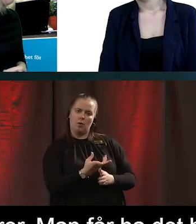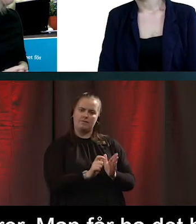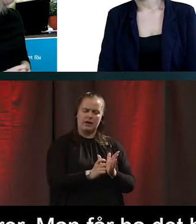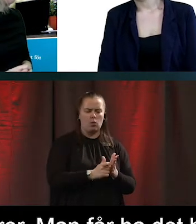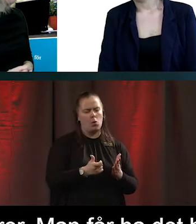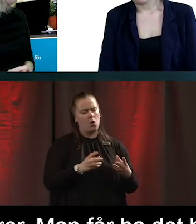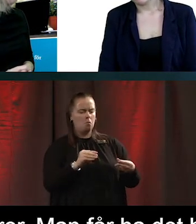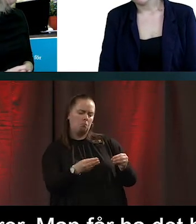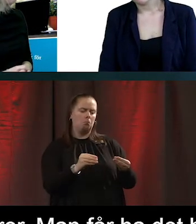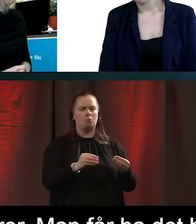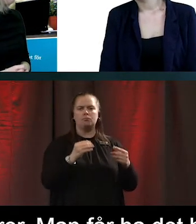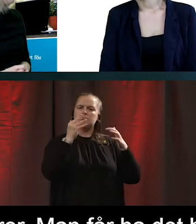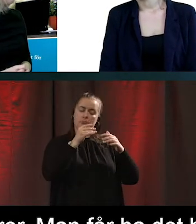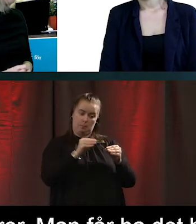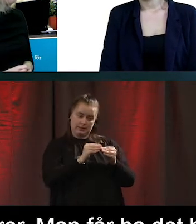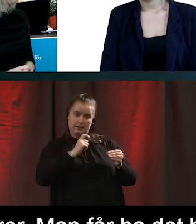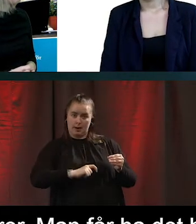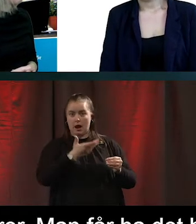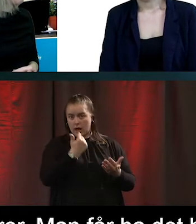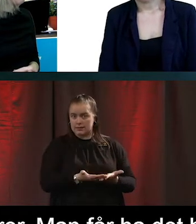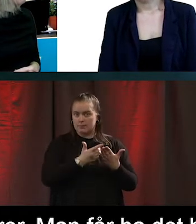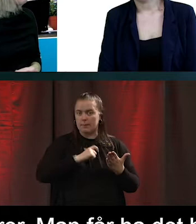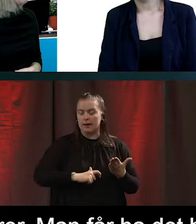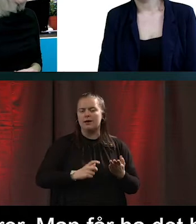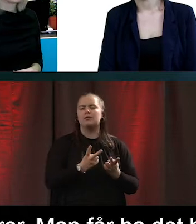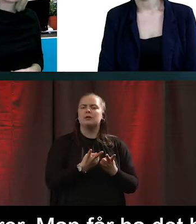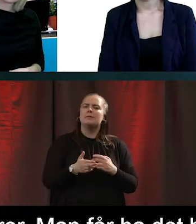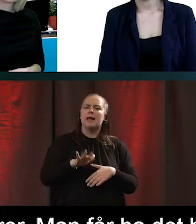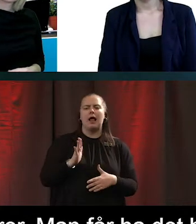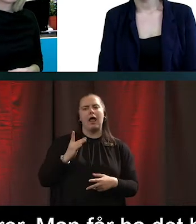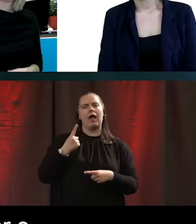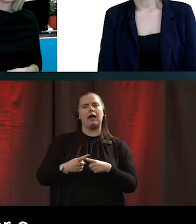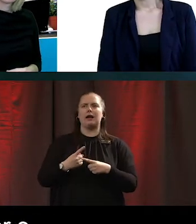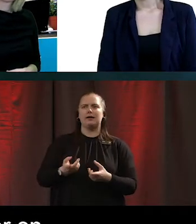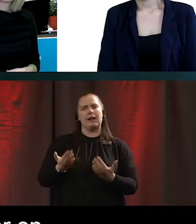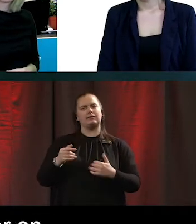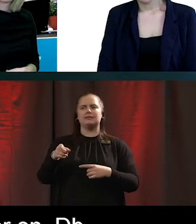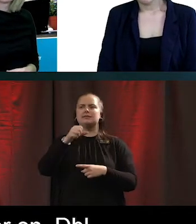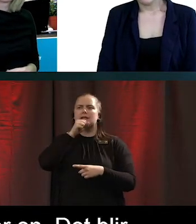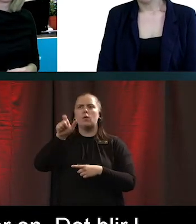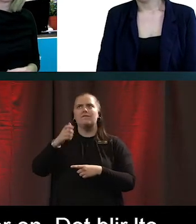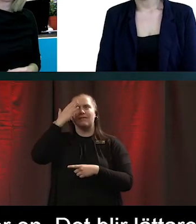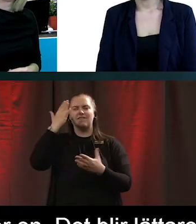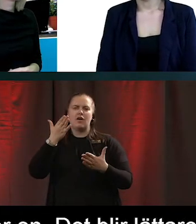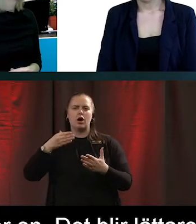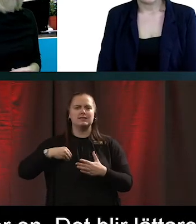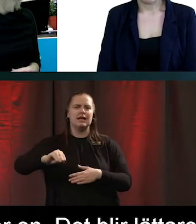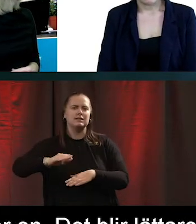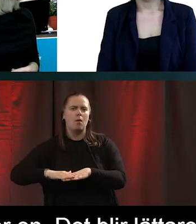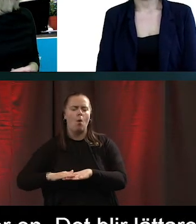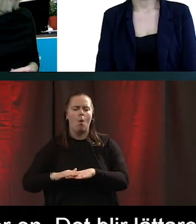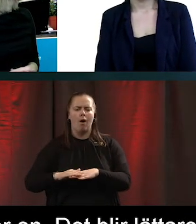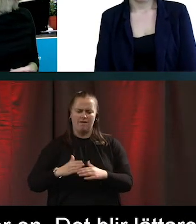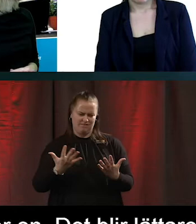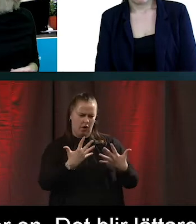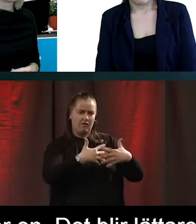det här någonting som kan hjälpa mig? Då blir det mycket, mycket lättare för seniorer att veta vad ska man satsa på? Vilka saker fungerar för